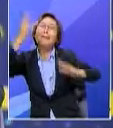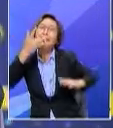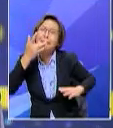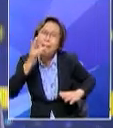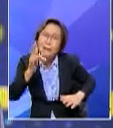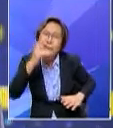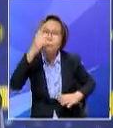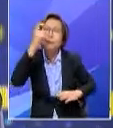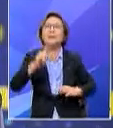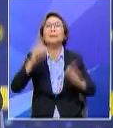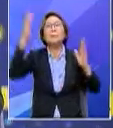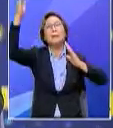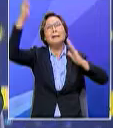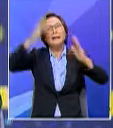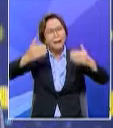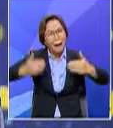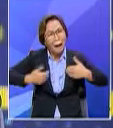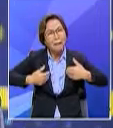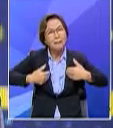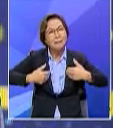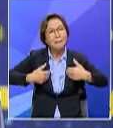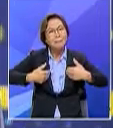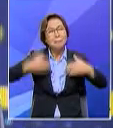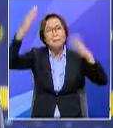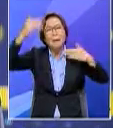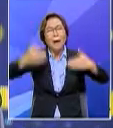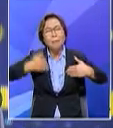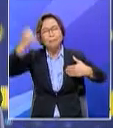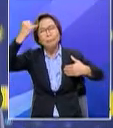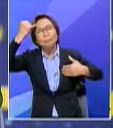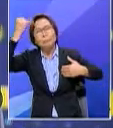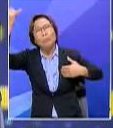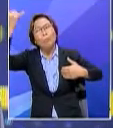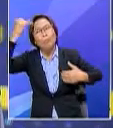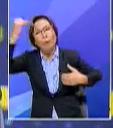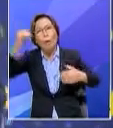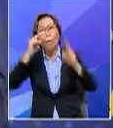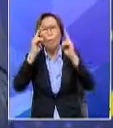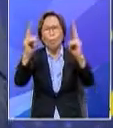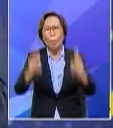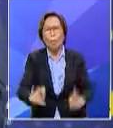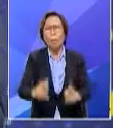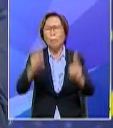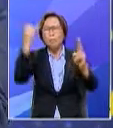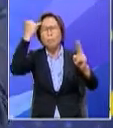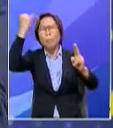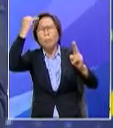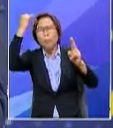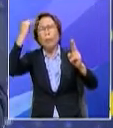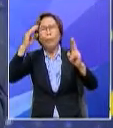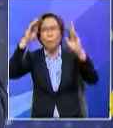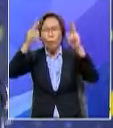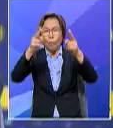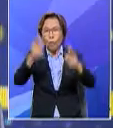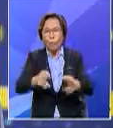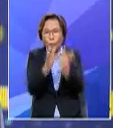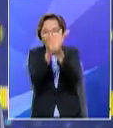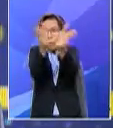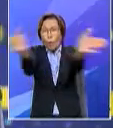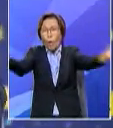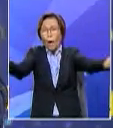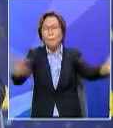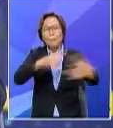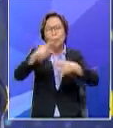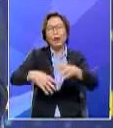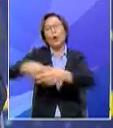satu negara yang mempunyai pandangan ulama yang agak luas dari sudut muzik jadi apabila kita pergi ke luar